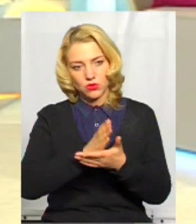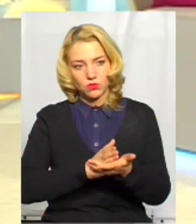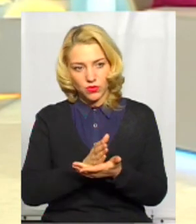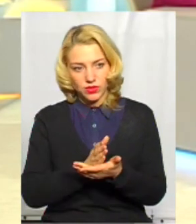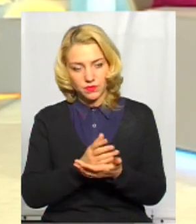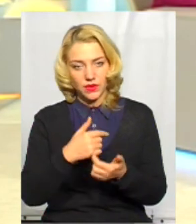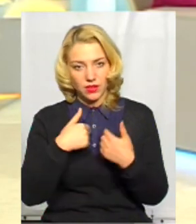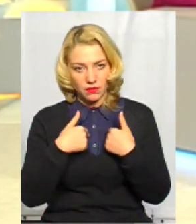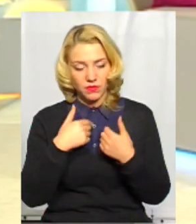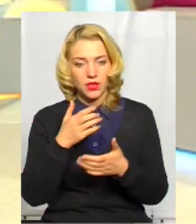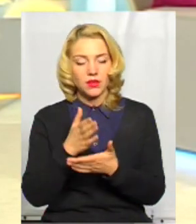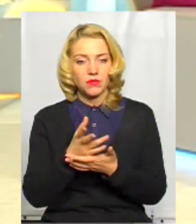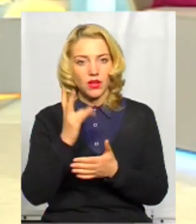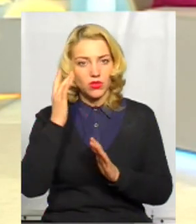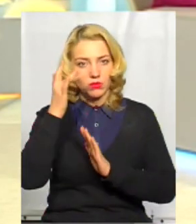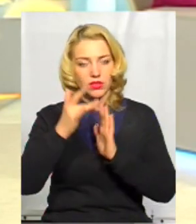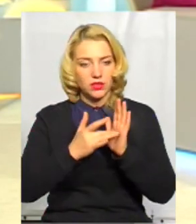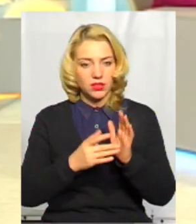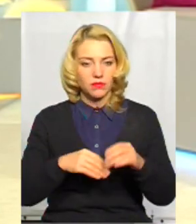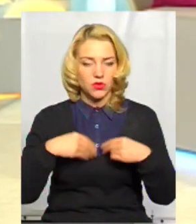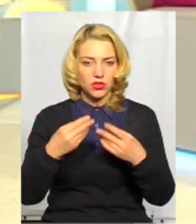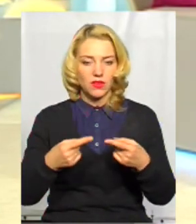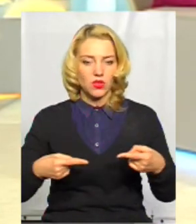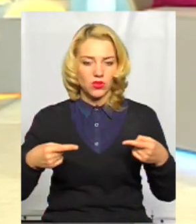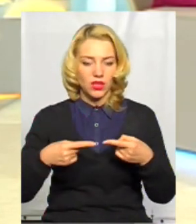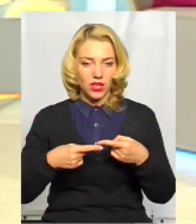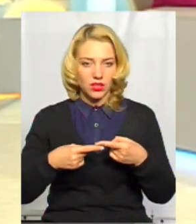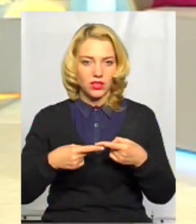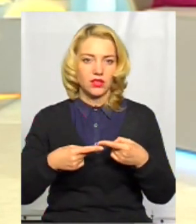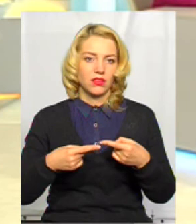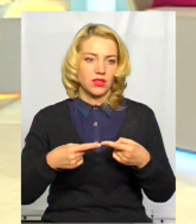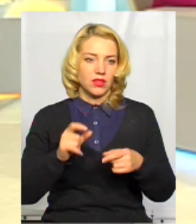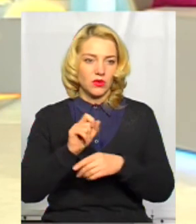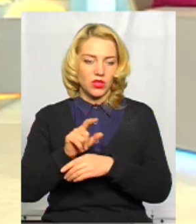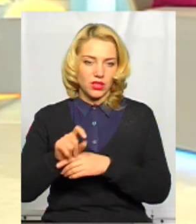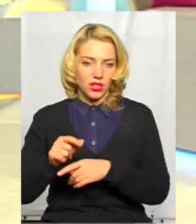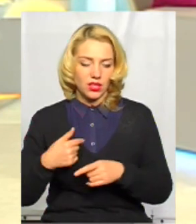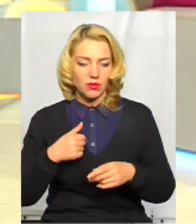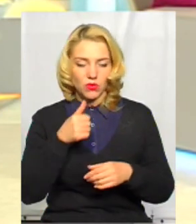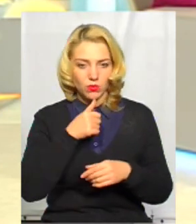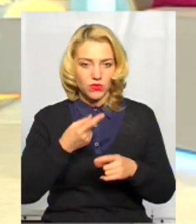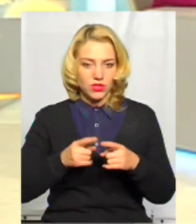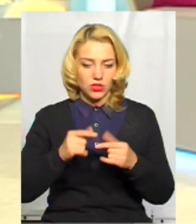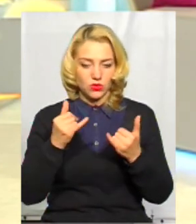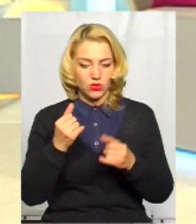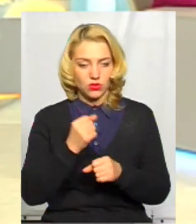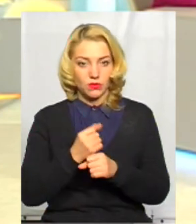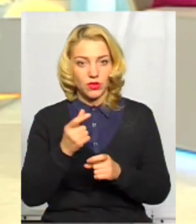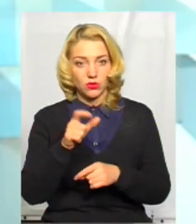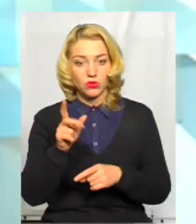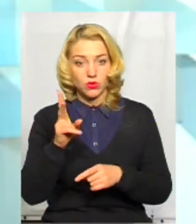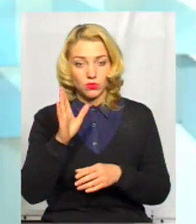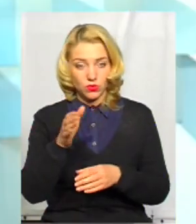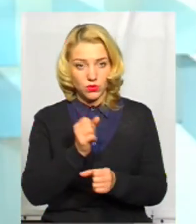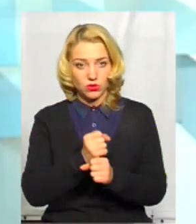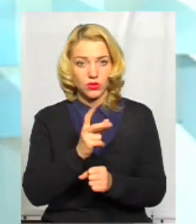Я маю на меті поставити певні конкретні критерії. Сьогодні я це пробував вже зробити. І ті особи, які будуть